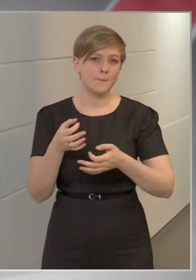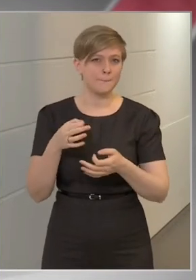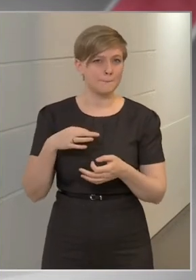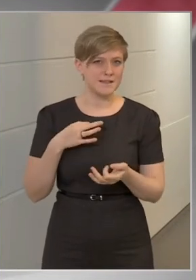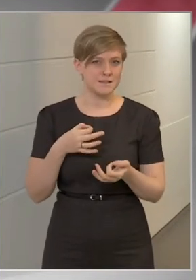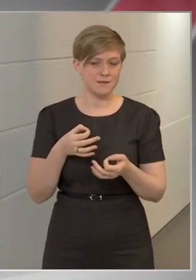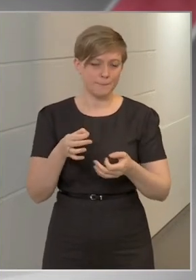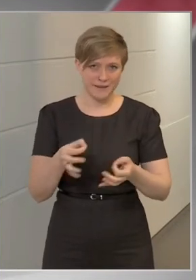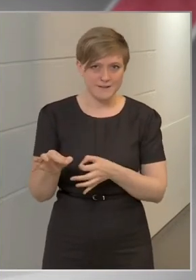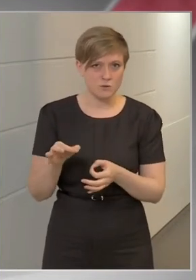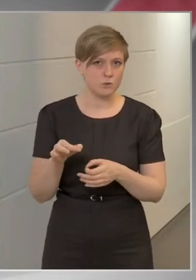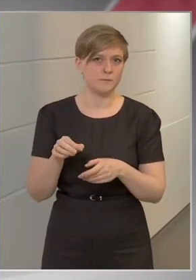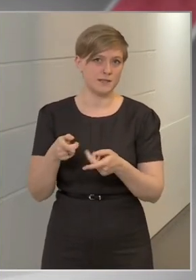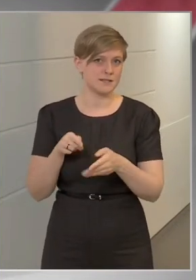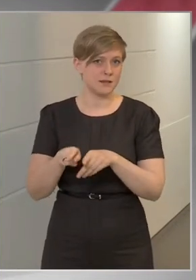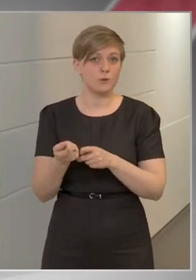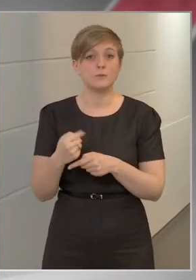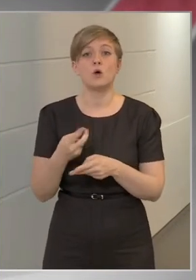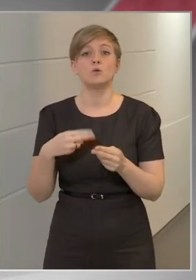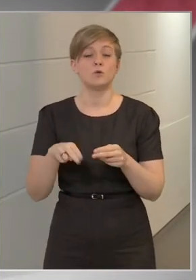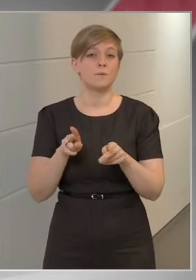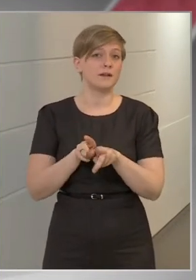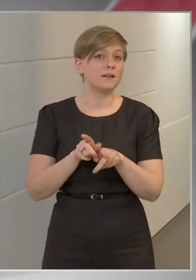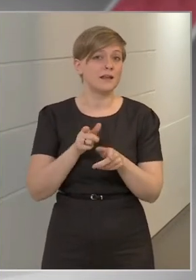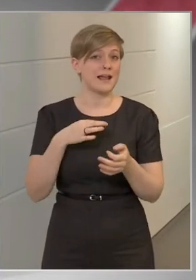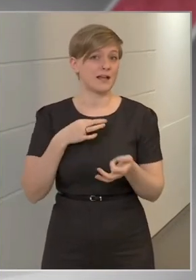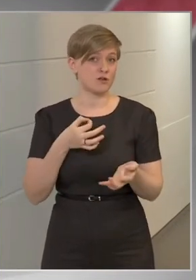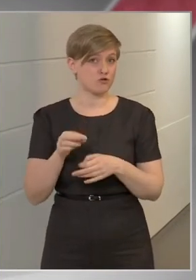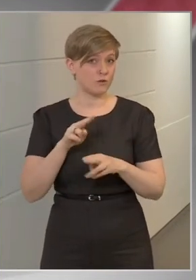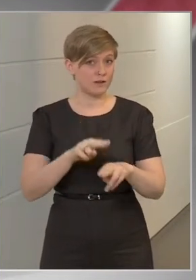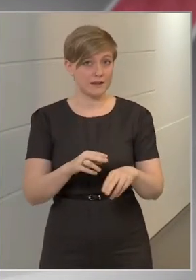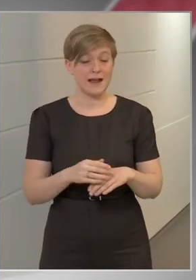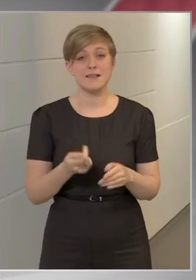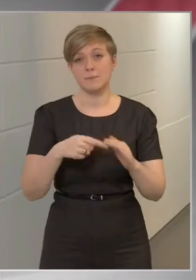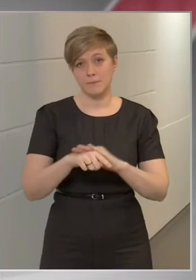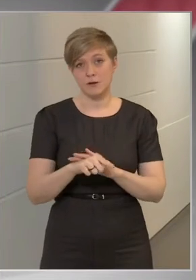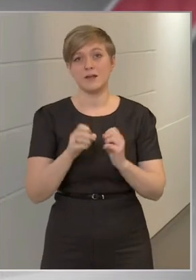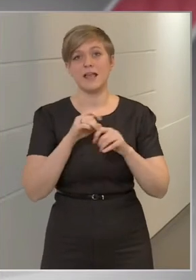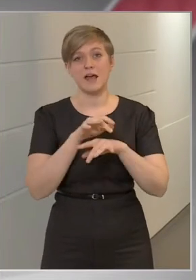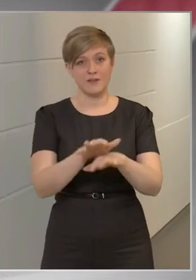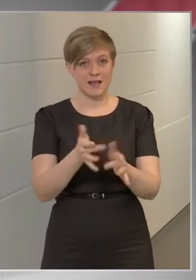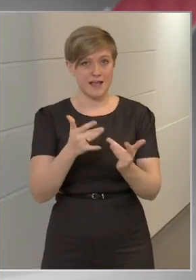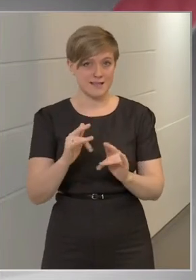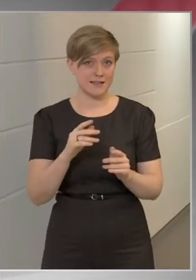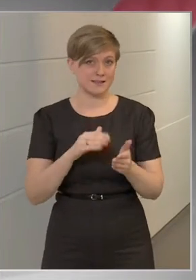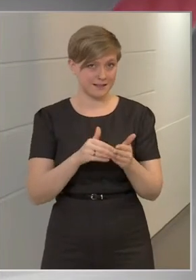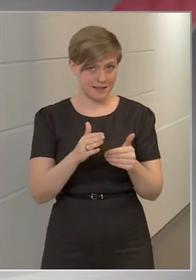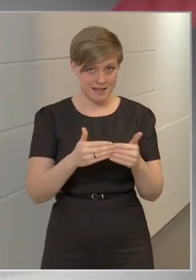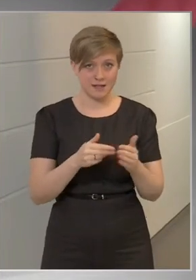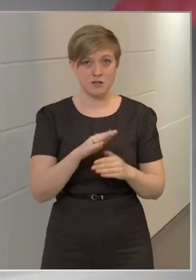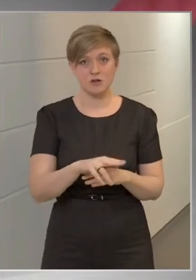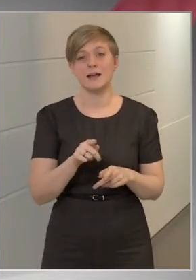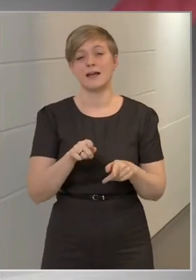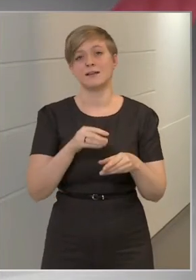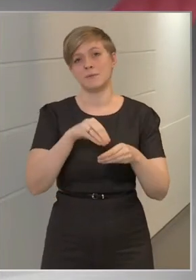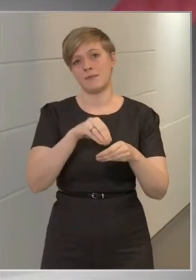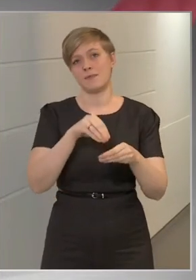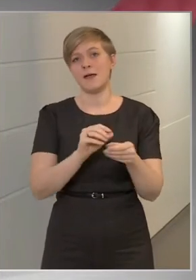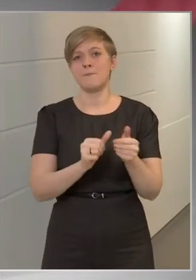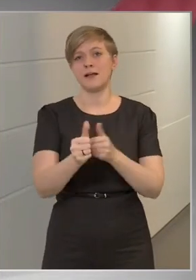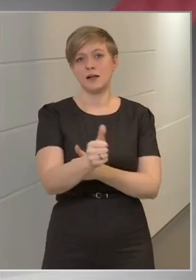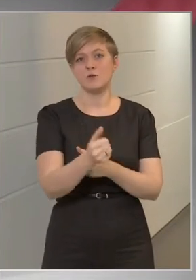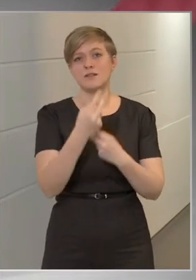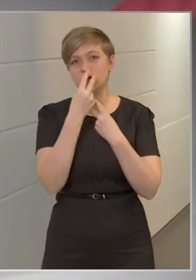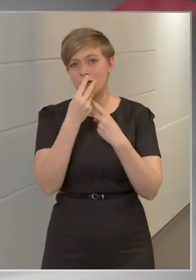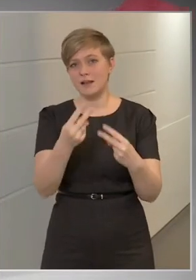büdzsében az eddiginél több forrás sűsson az egészségügyre, ezen belül is a járványhelyzet kezelésére. Ideért van megelőzést, valamint az